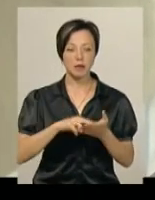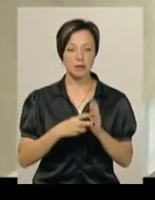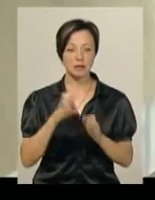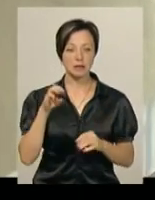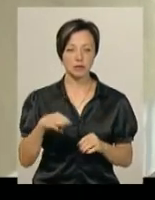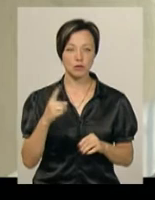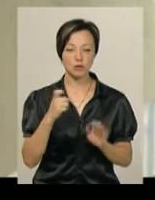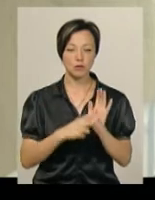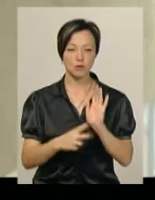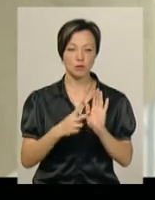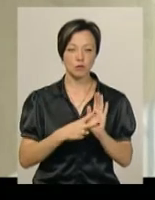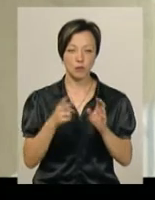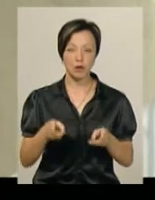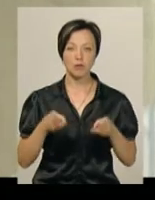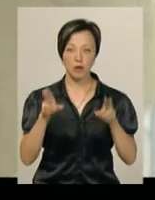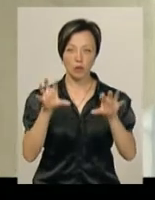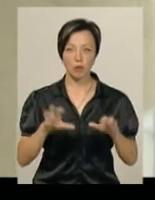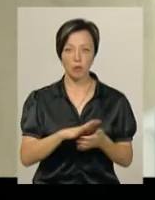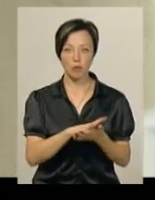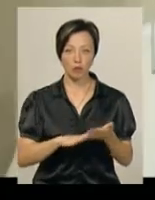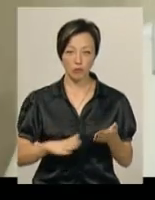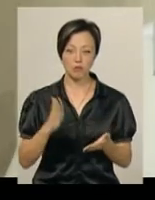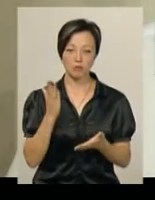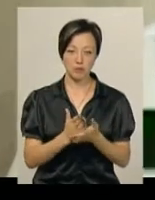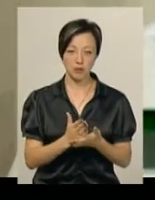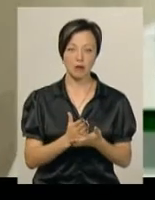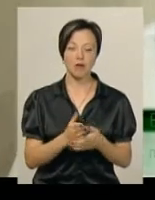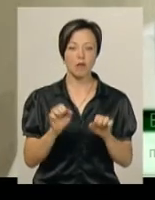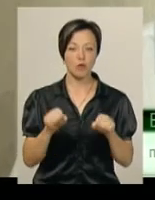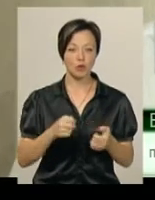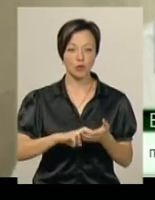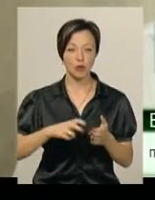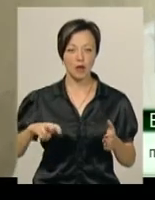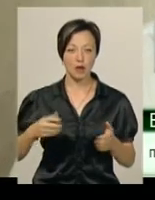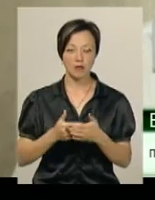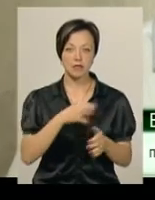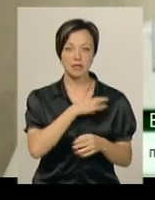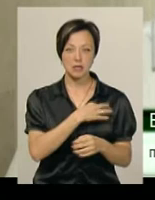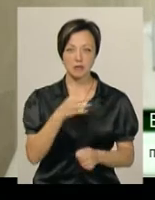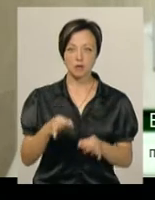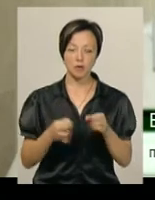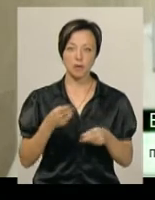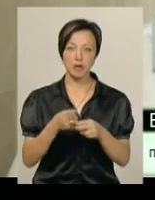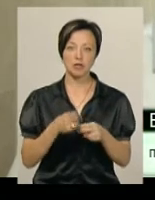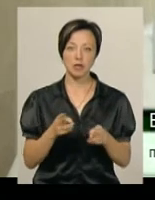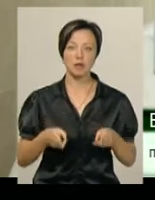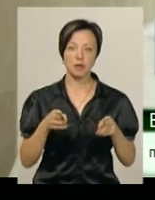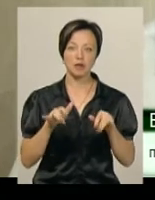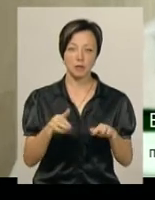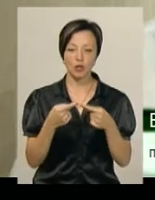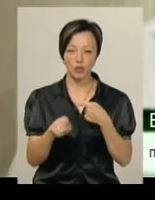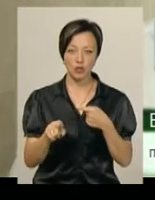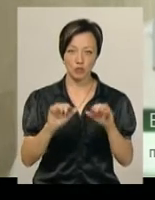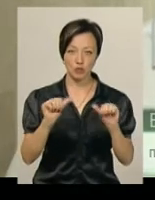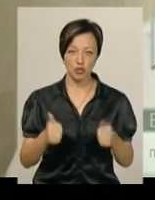177 КПК України, вони продовжують мати місце. Подозрювання може ухилятися від слідства та суду, перешкоджати кримінальне впровадження іншим